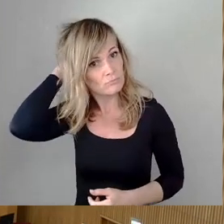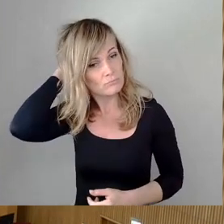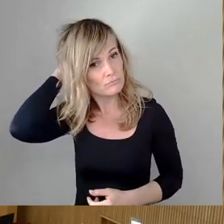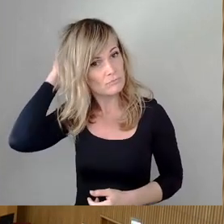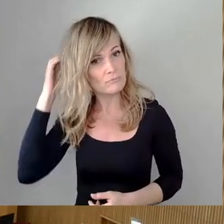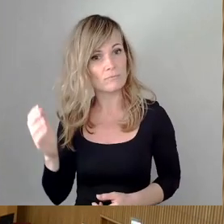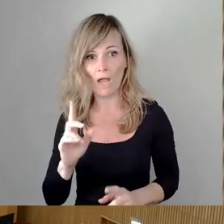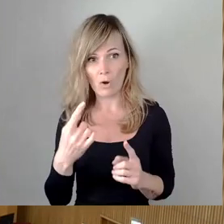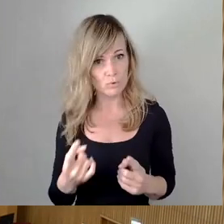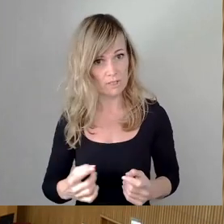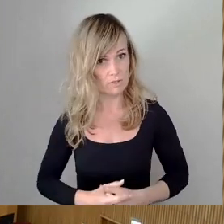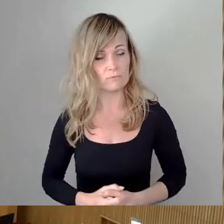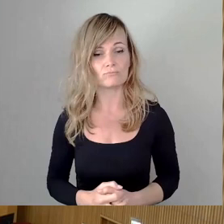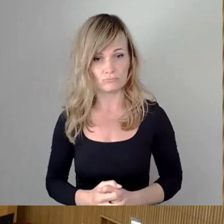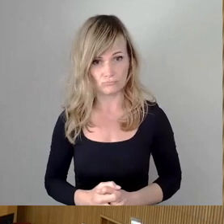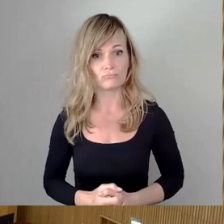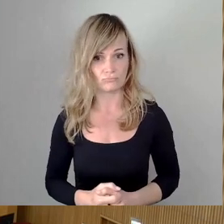Anscheinend auch kein Redebedarf.